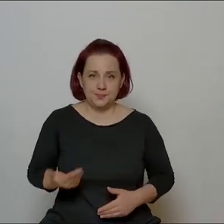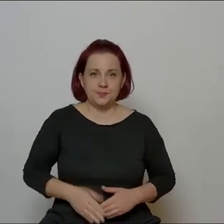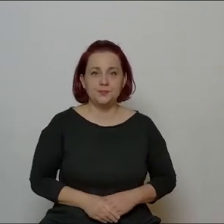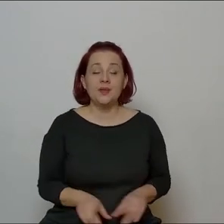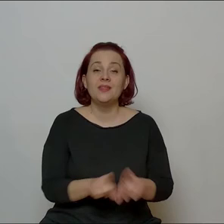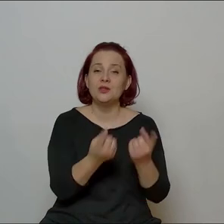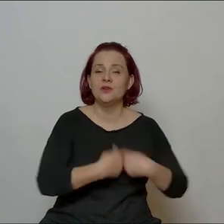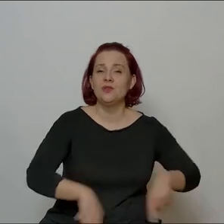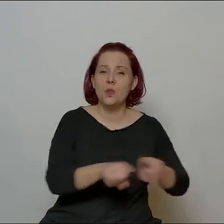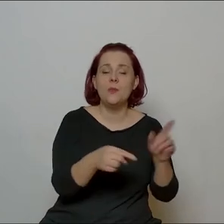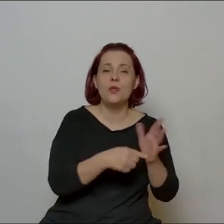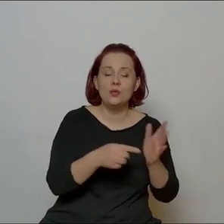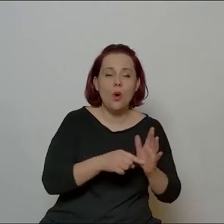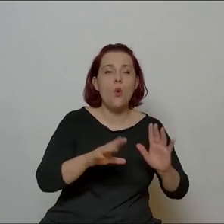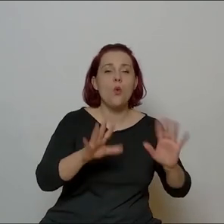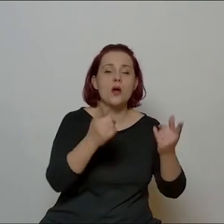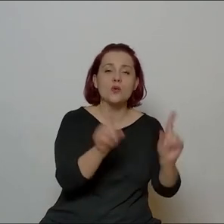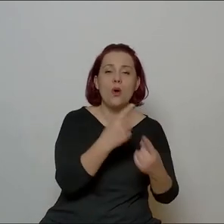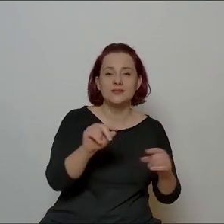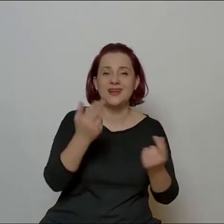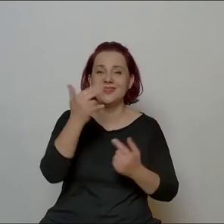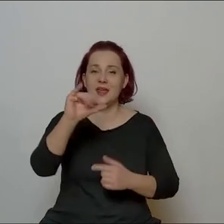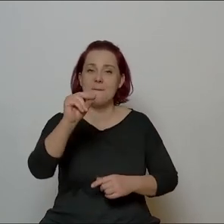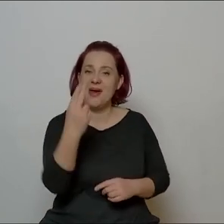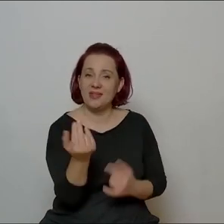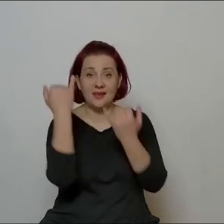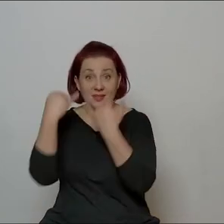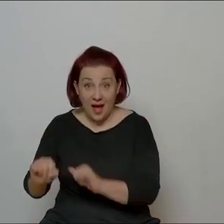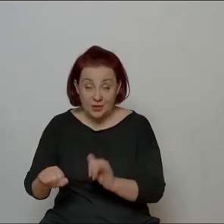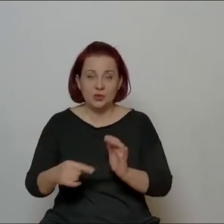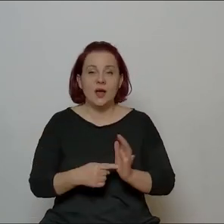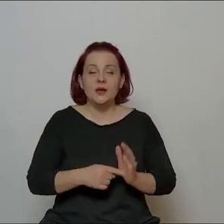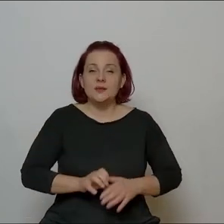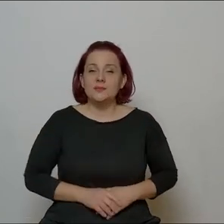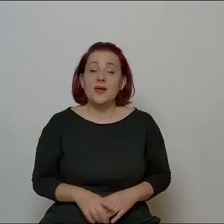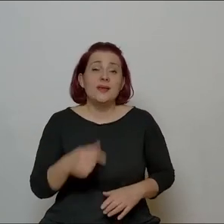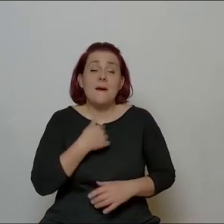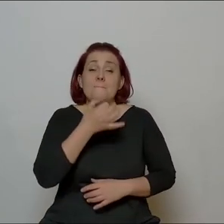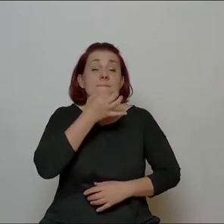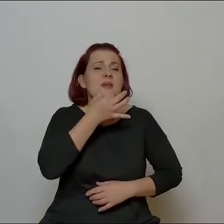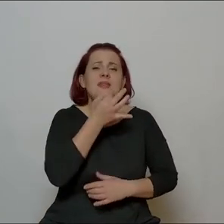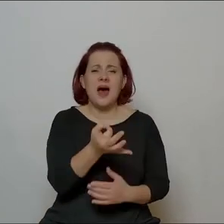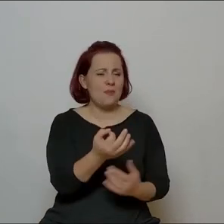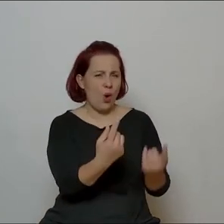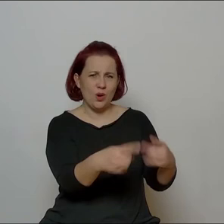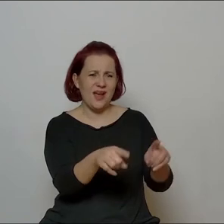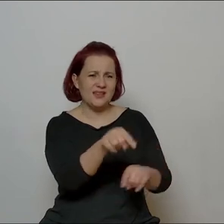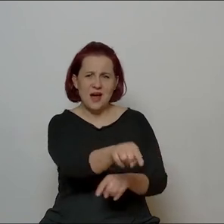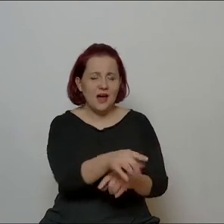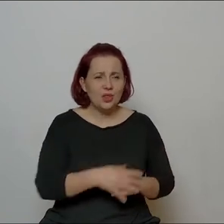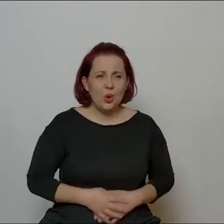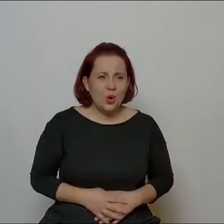koncertów nie mniej inaczej. I zapytałam się organizatora, czy